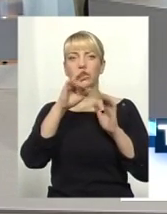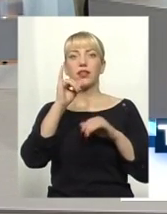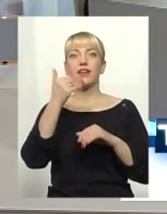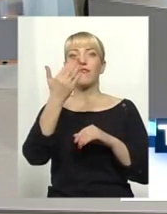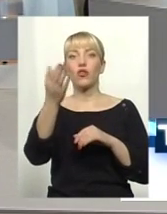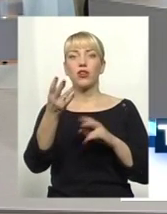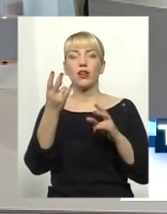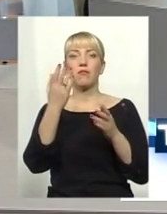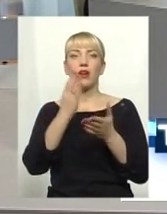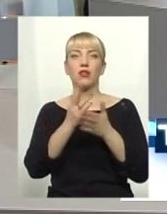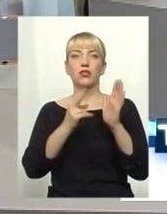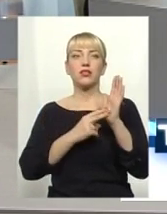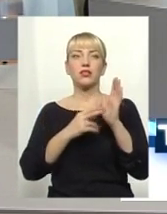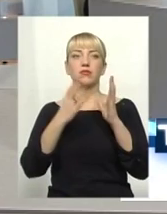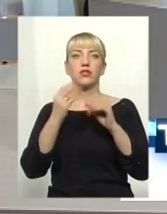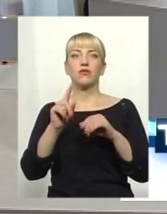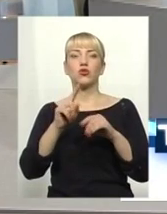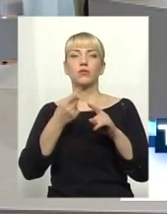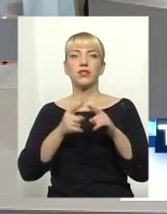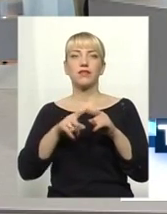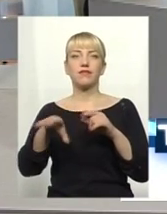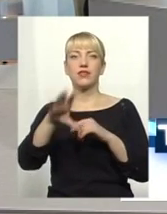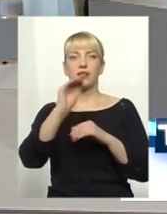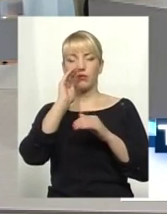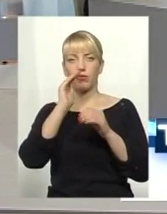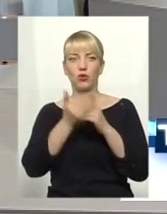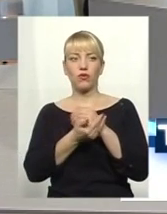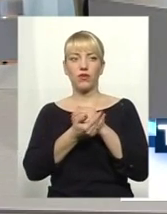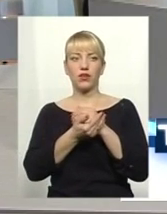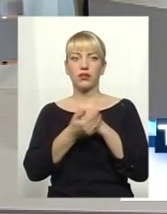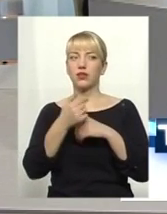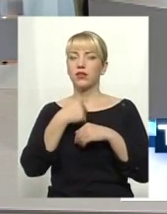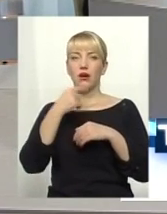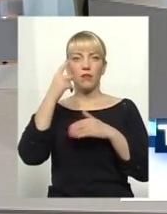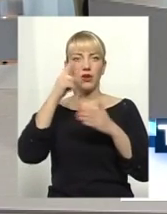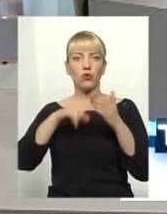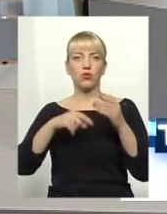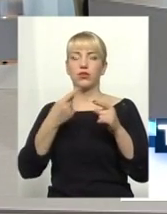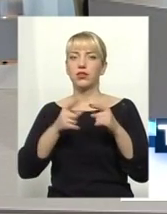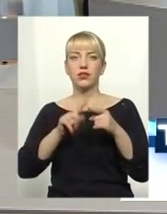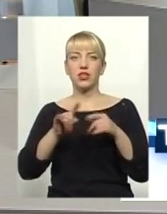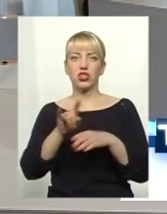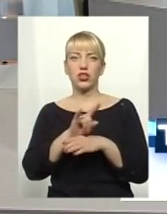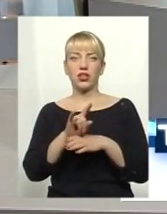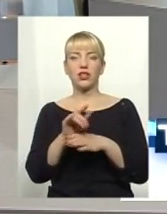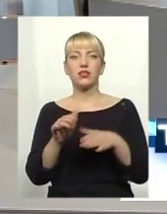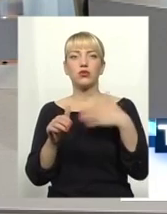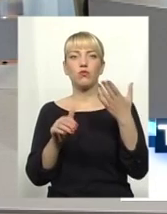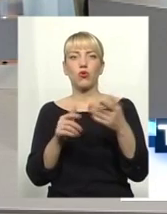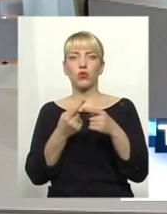мають 7 днів, щоб це все приховати. Я переконаний, що це шахрайство з боку тих людей,